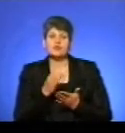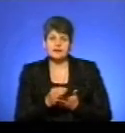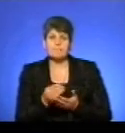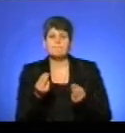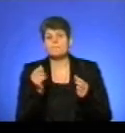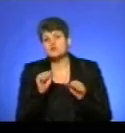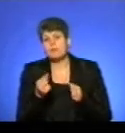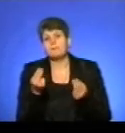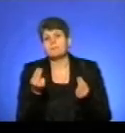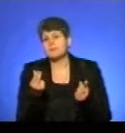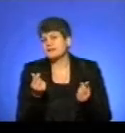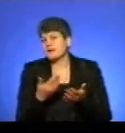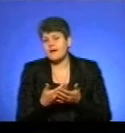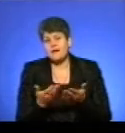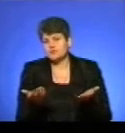матеріальну,